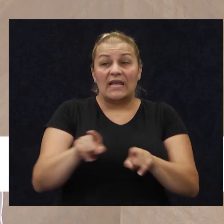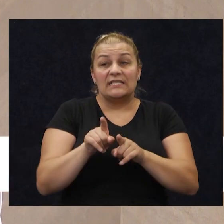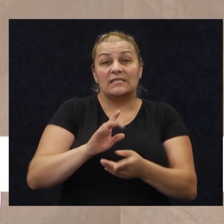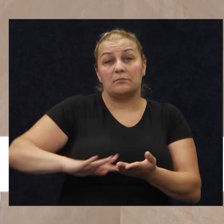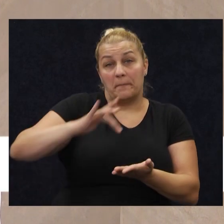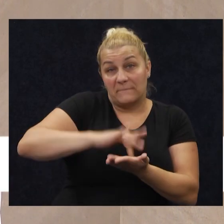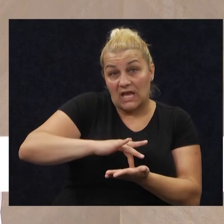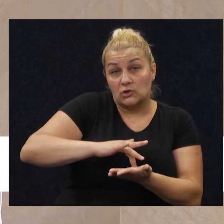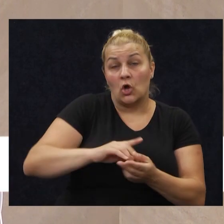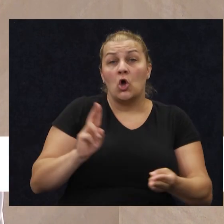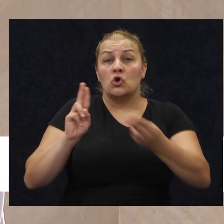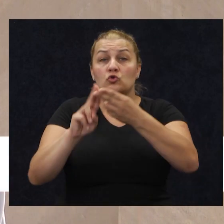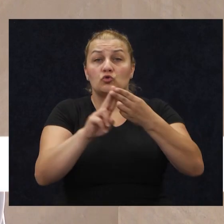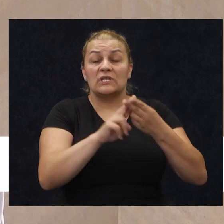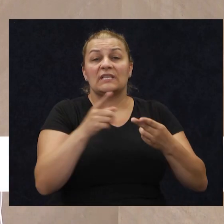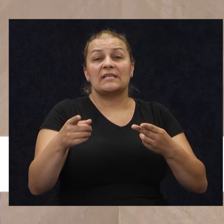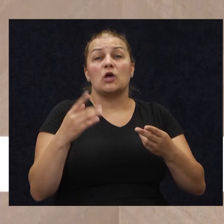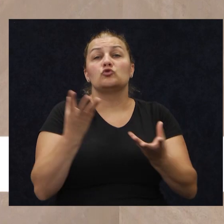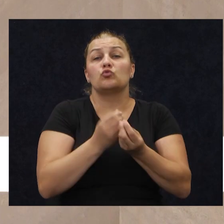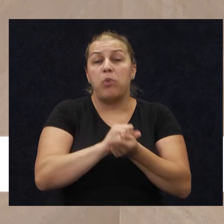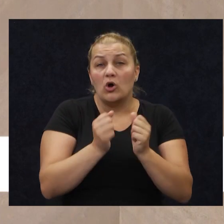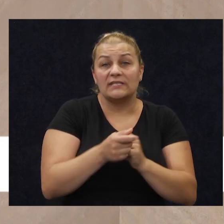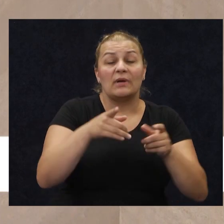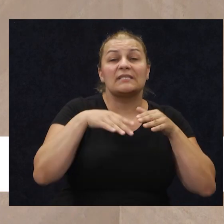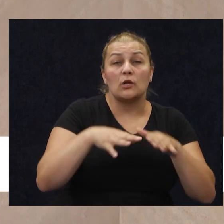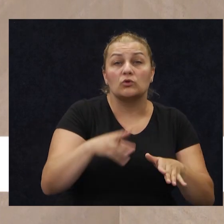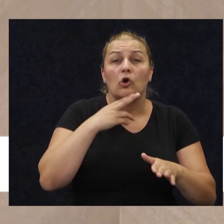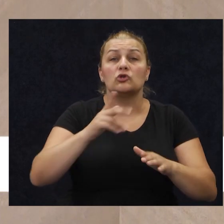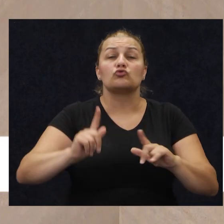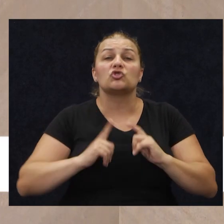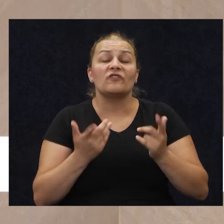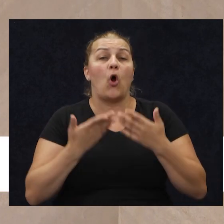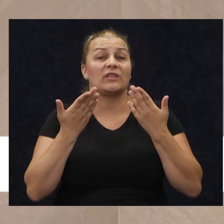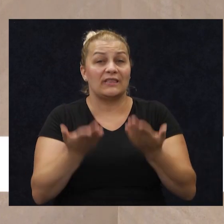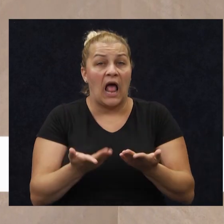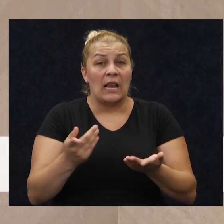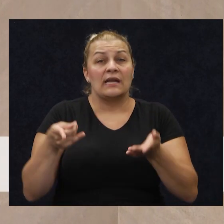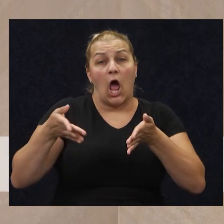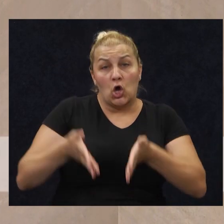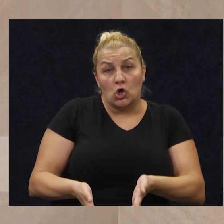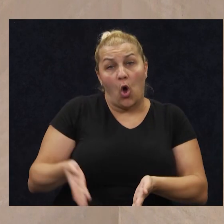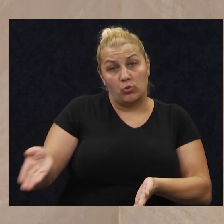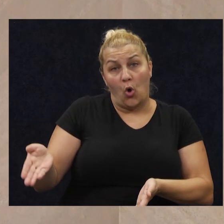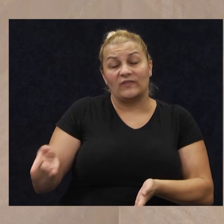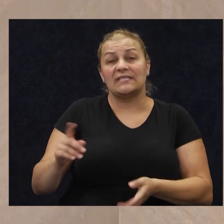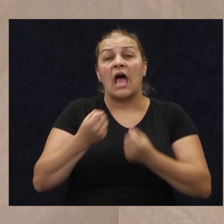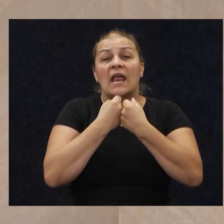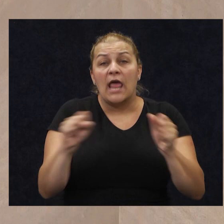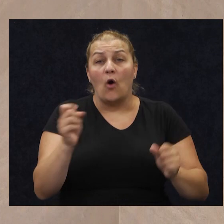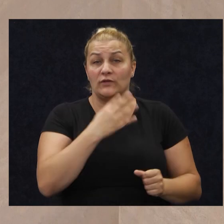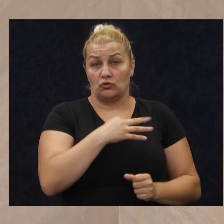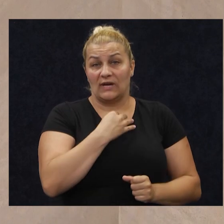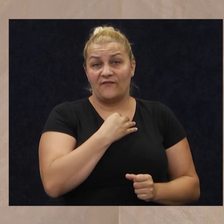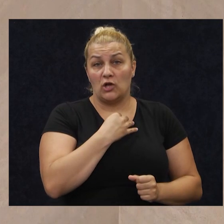Trefi se sa suborcima, trefi se sa ljudima koji su živote dali na grobi ovdje za neovisnu državu